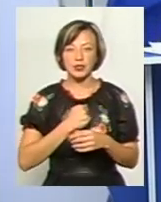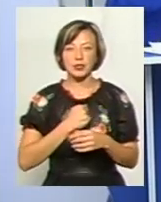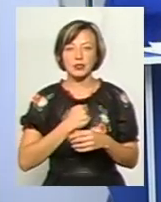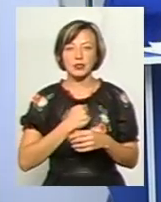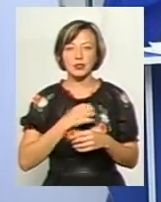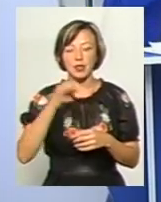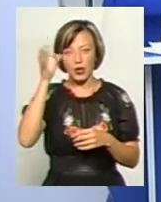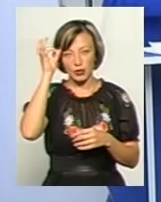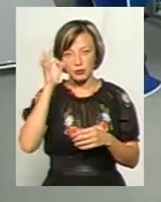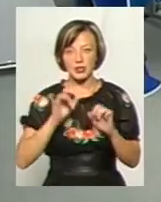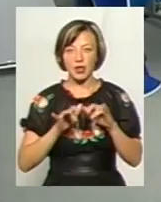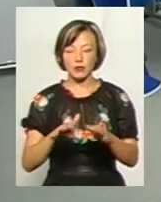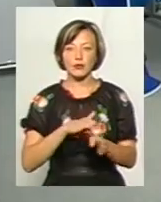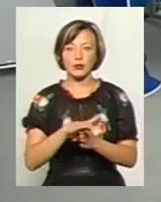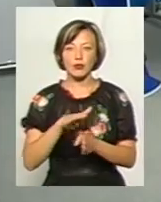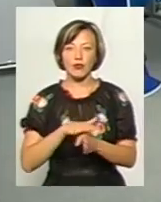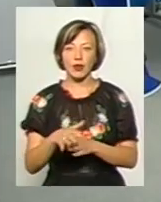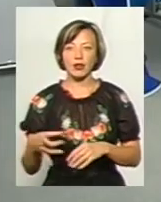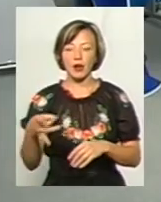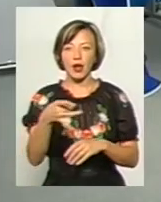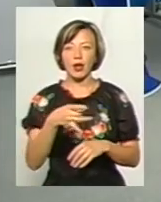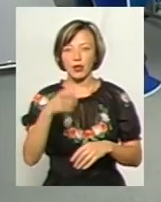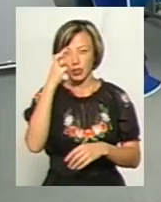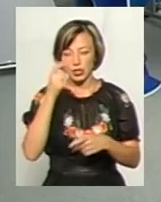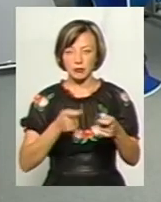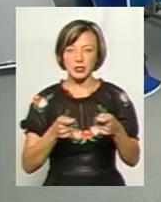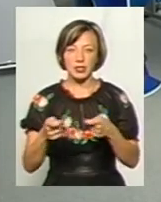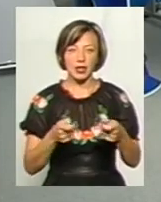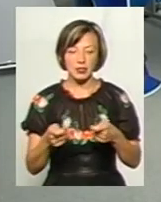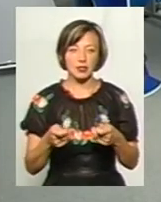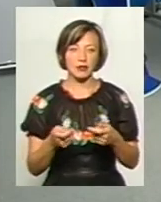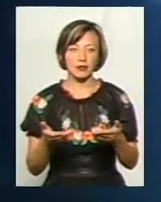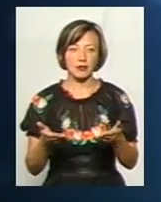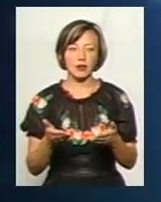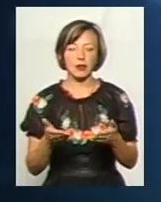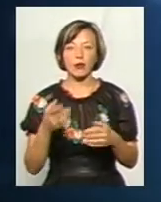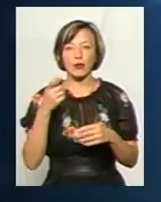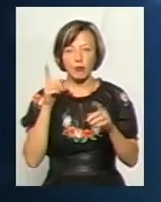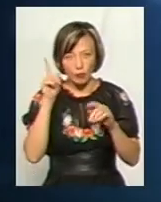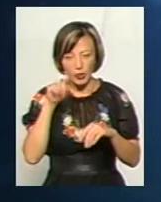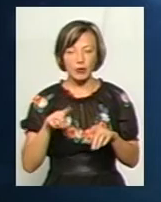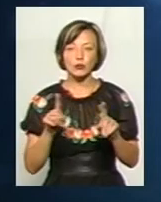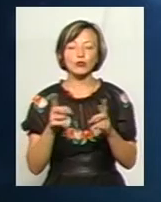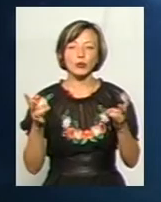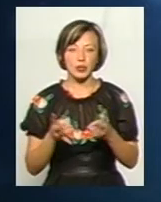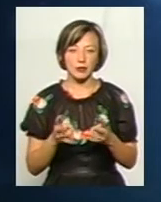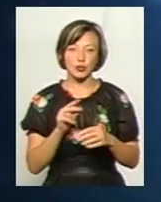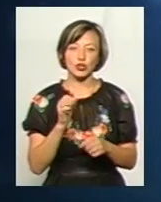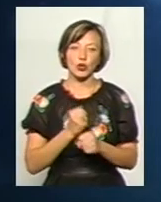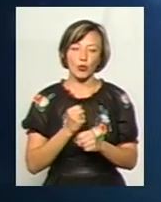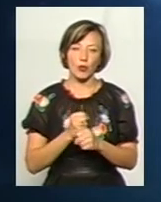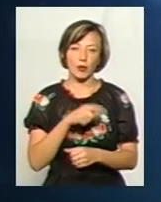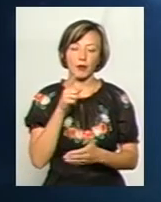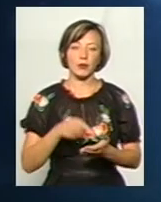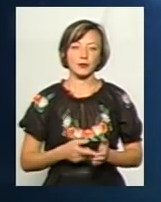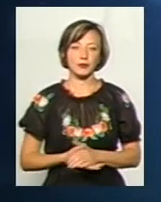зараз, якщо згадуємо, які заходи відбуваються в рейд-адміністраціях. Тобто, вміємо, можемо, що нам для цього потрібно? І чи робимо? Наталко